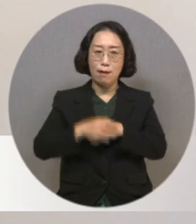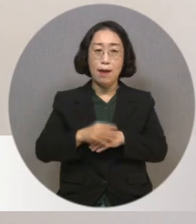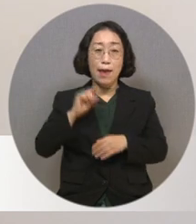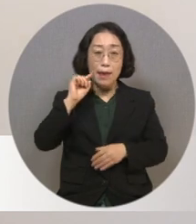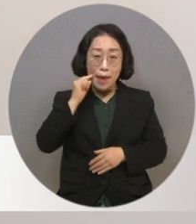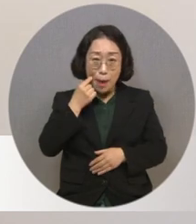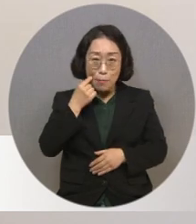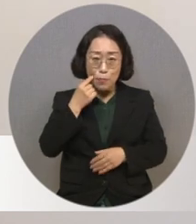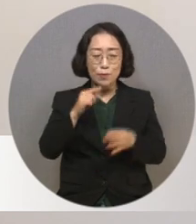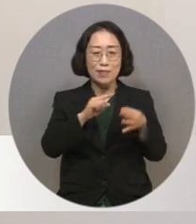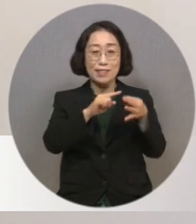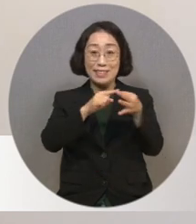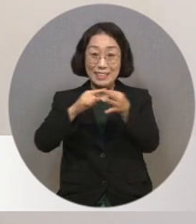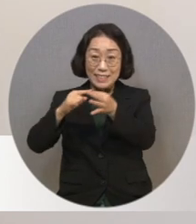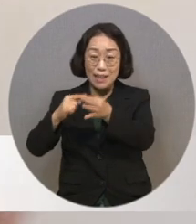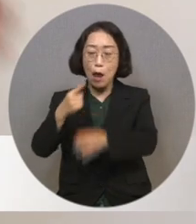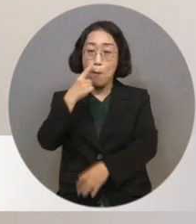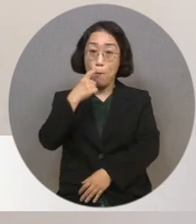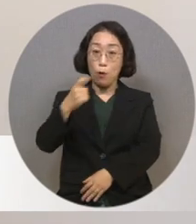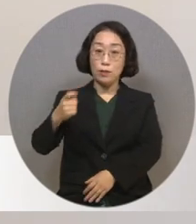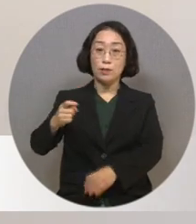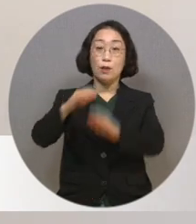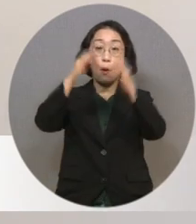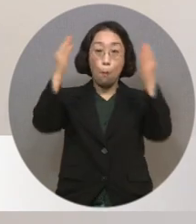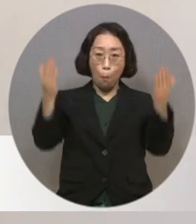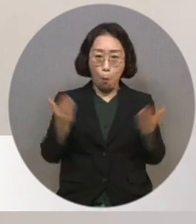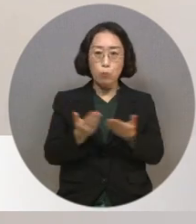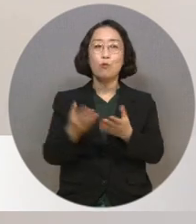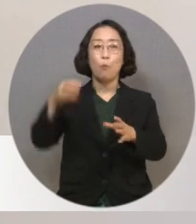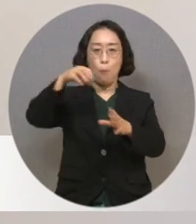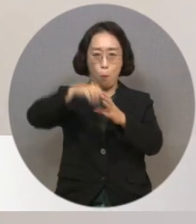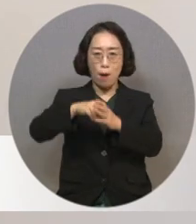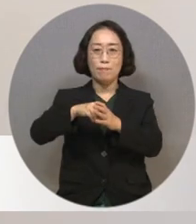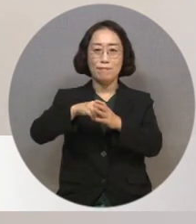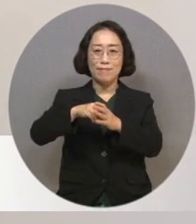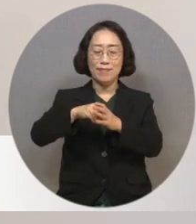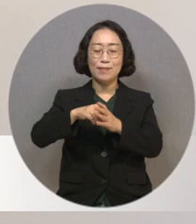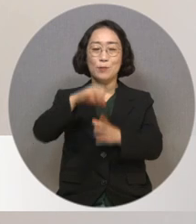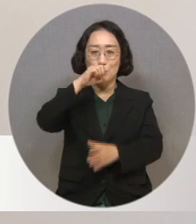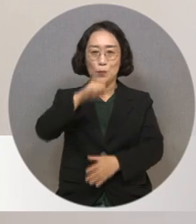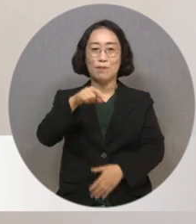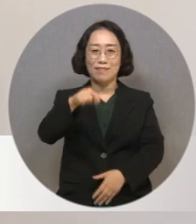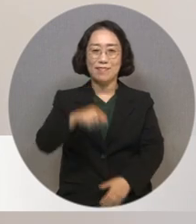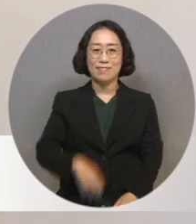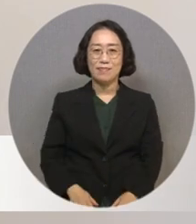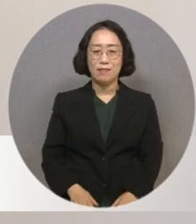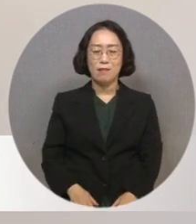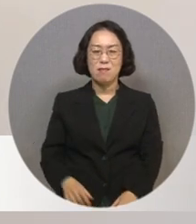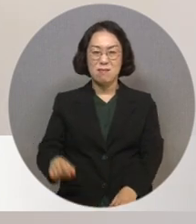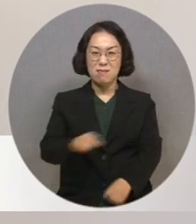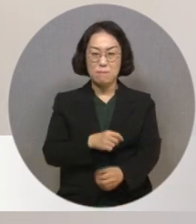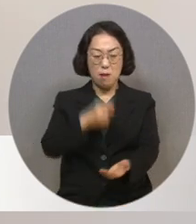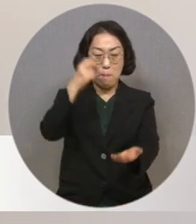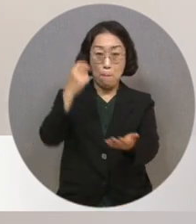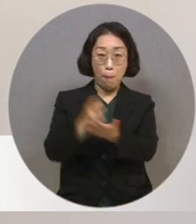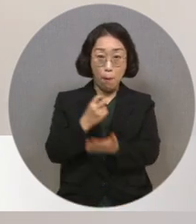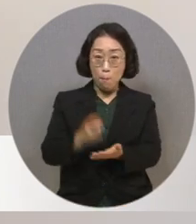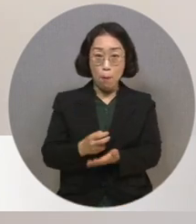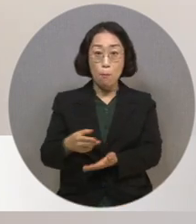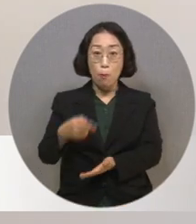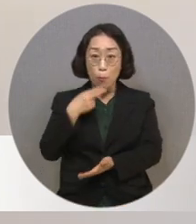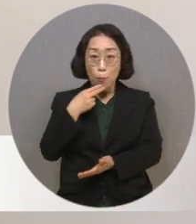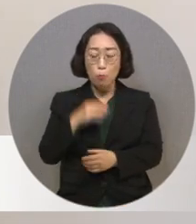글씨라든지 멋이 있는 글씨는 다 모두가 포용을 할 수 있는 그런 장점이 있어요. 그래서 틀이 없고 자유로운